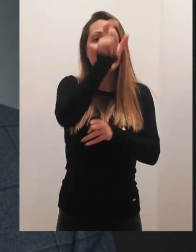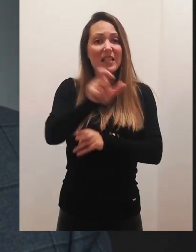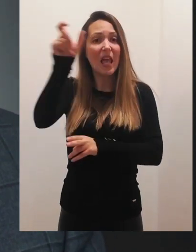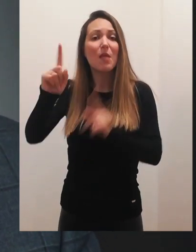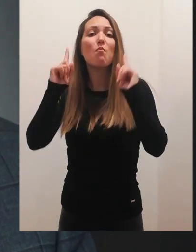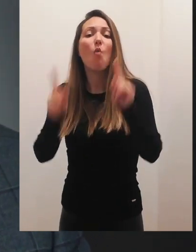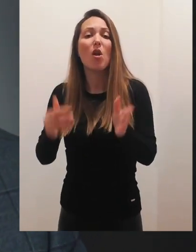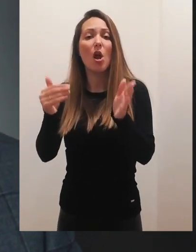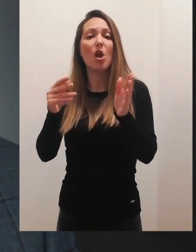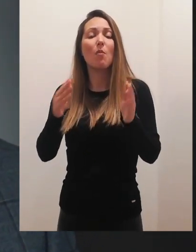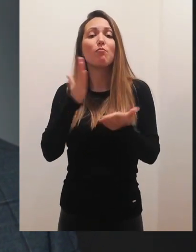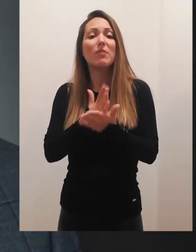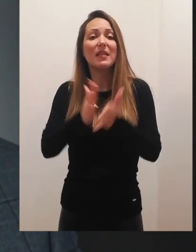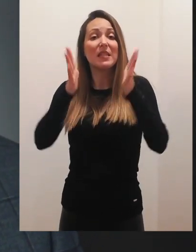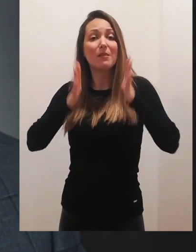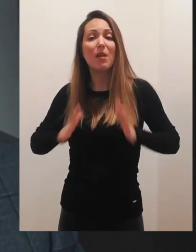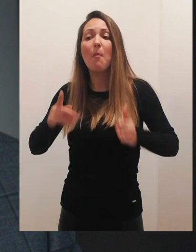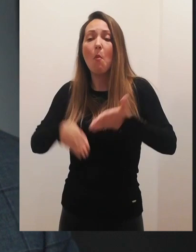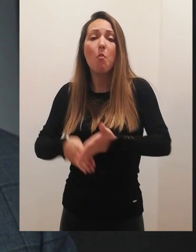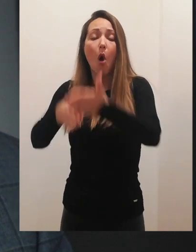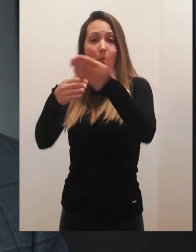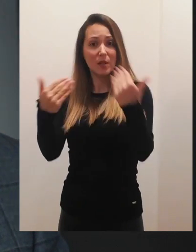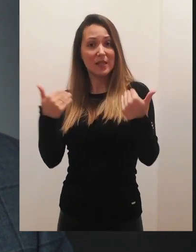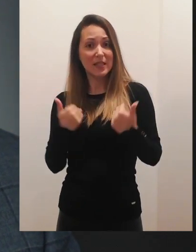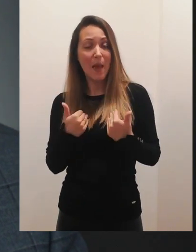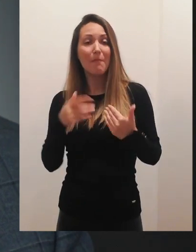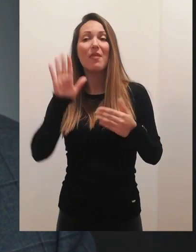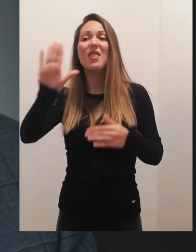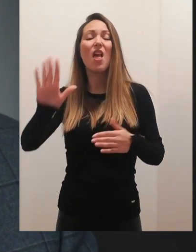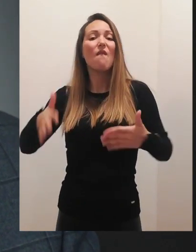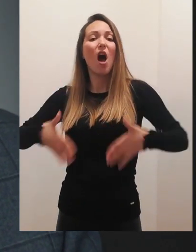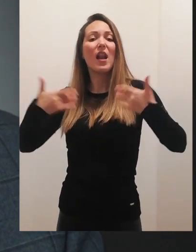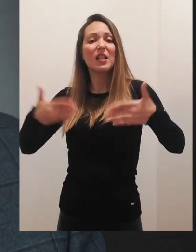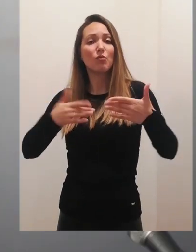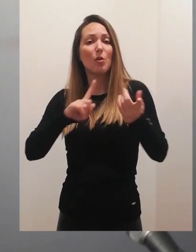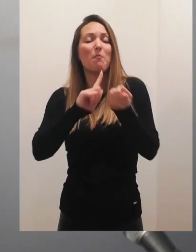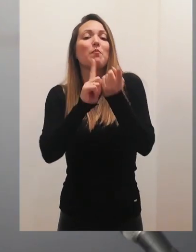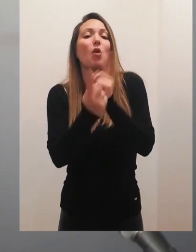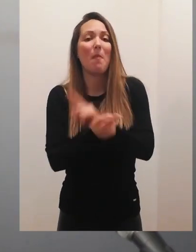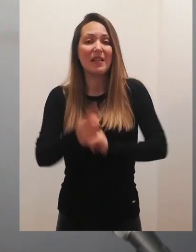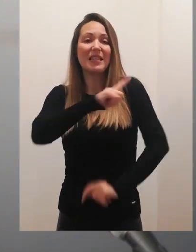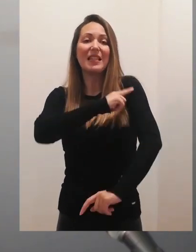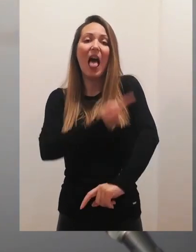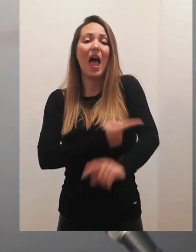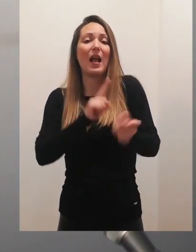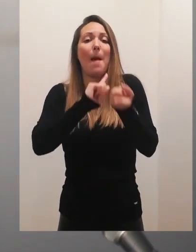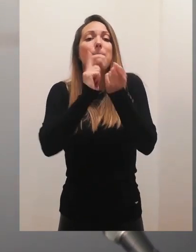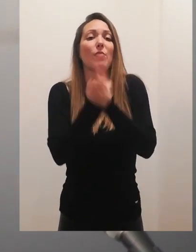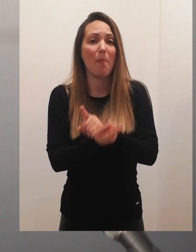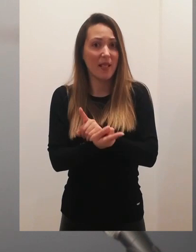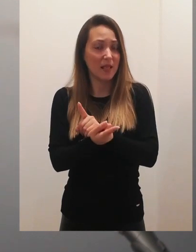biti smireni da bi pomogli sebi jer njihovo raspoloženje je promenljivo, njihova je staga